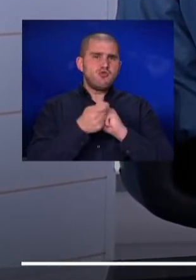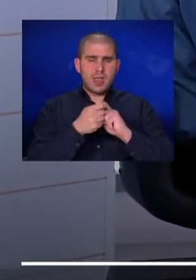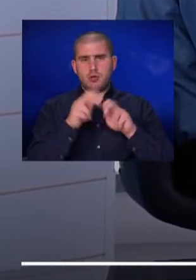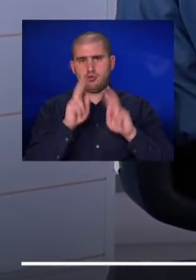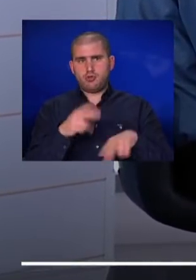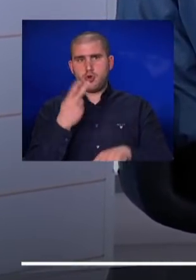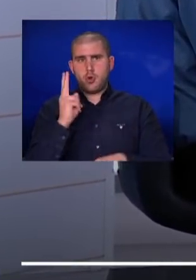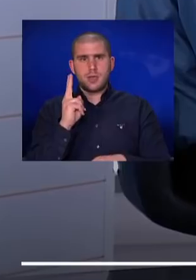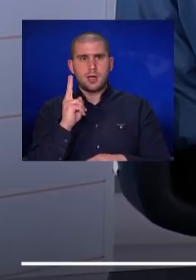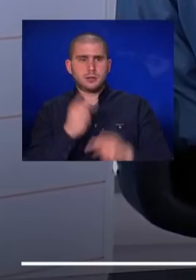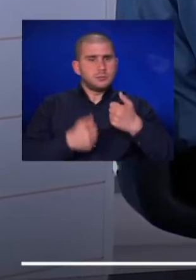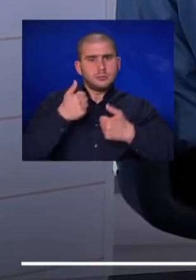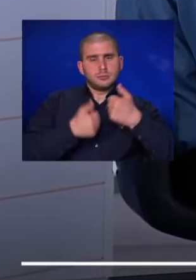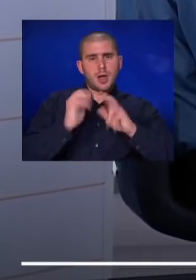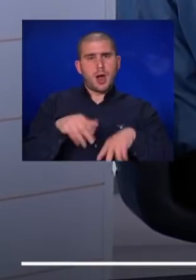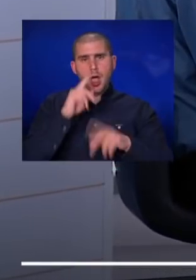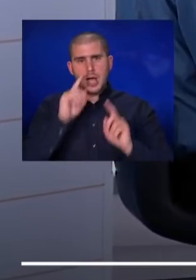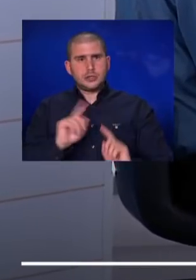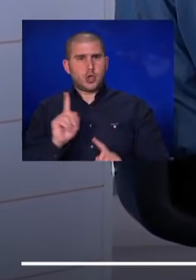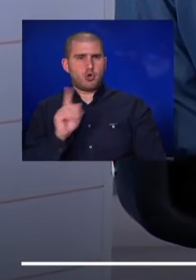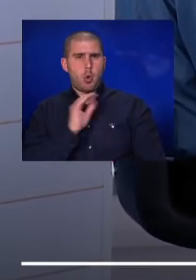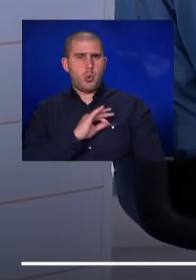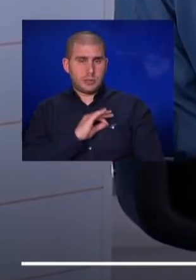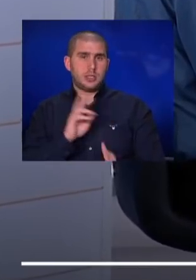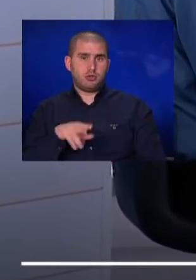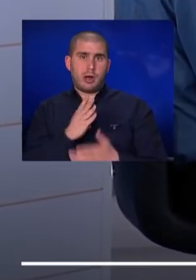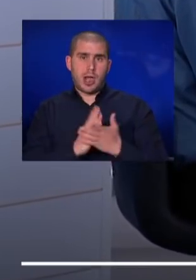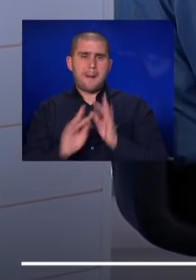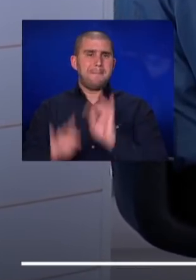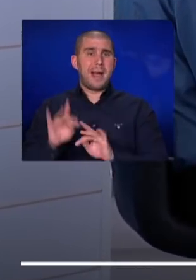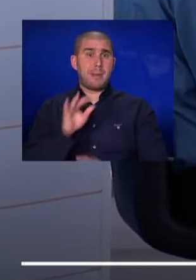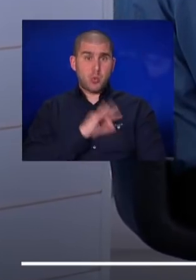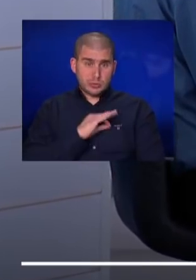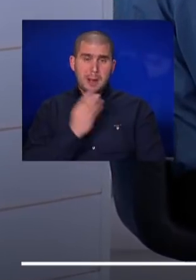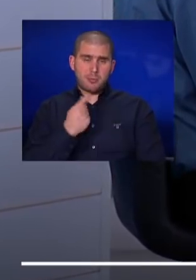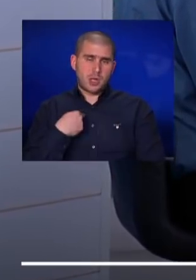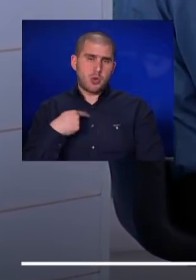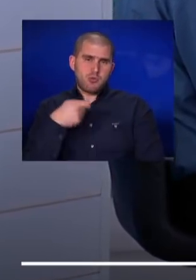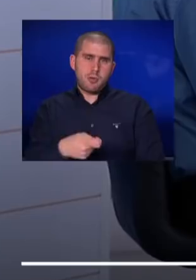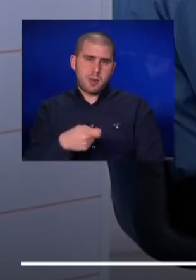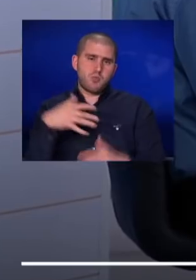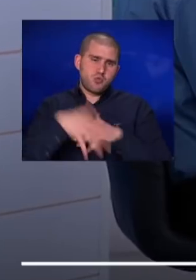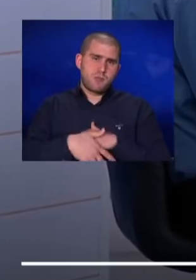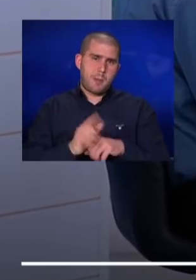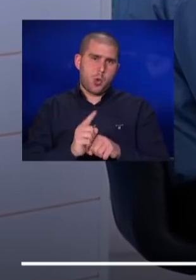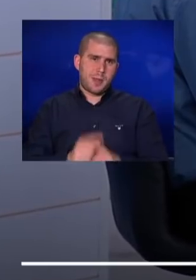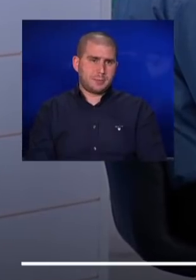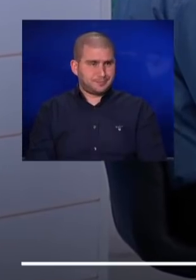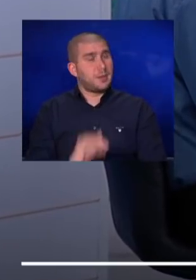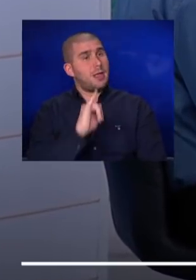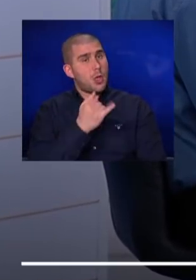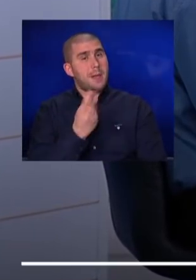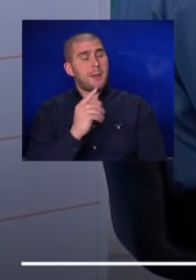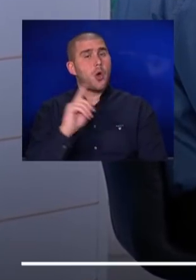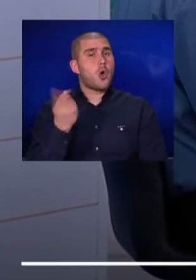יותר שחקנים שמתחרים על הגז שהוא לא רוסי, כי יש מי שמחרימים את הרוסים, המחיר שאנחנו משלמים מושפע אוטומטית. נכון. בעצם המחירים של